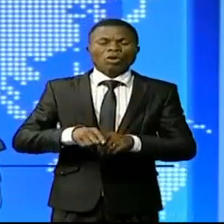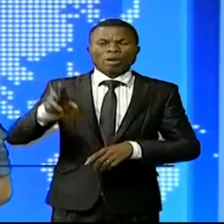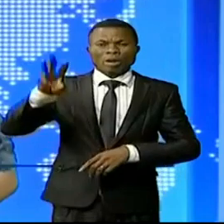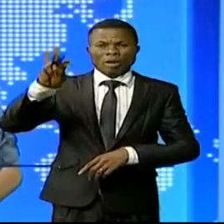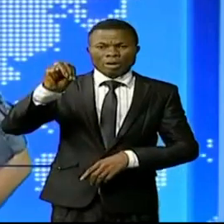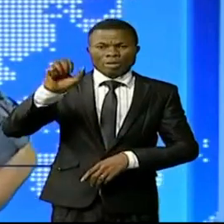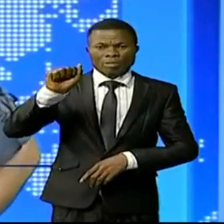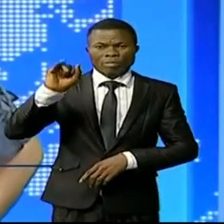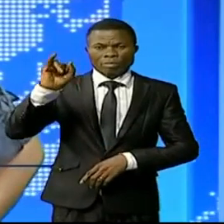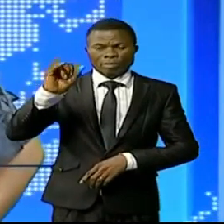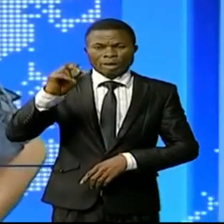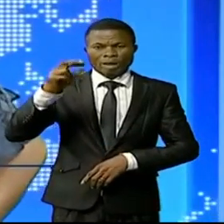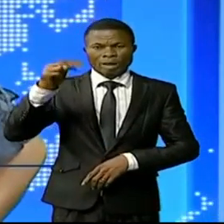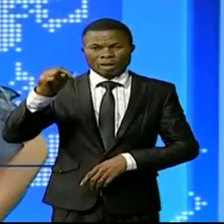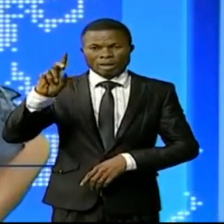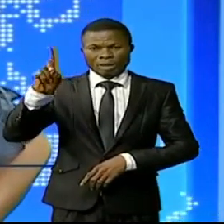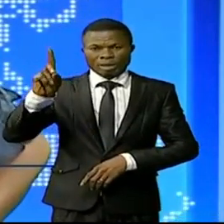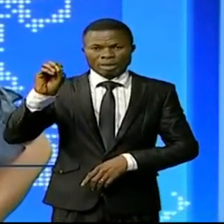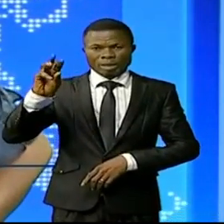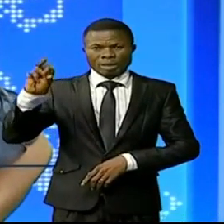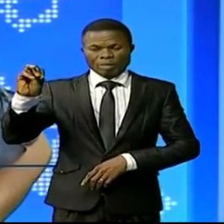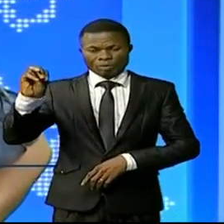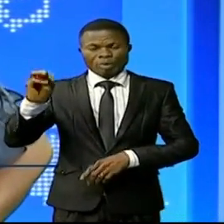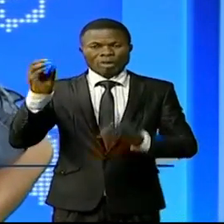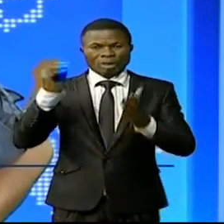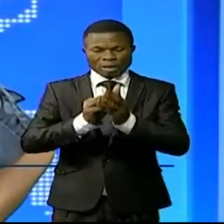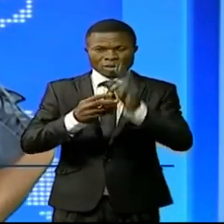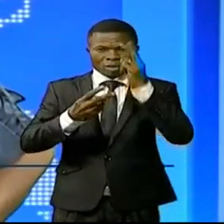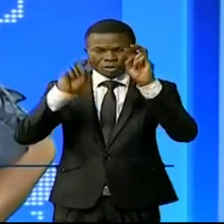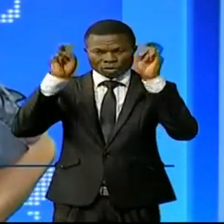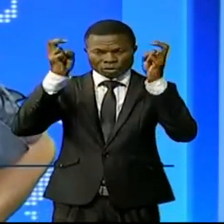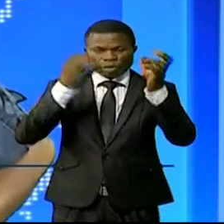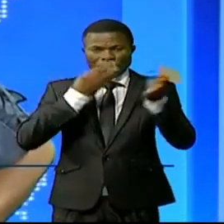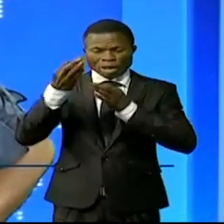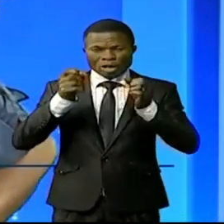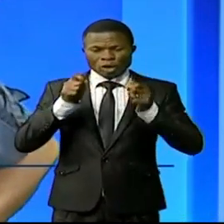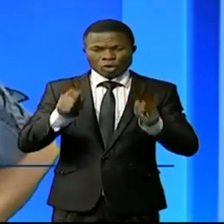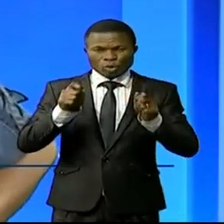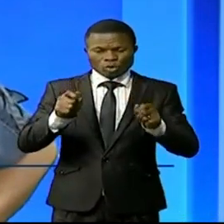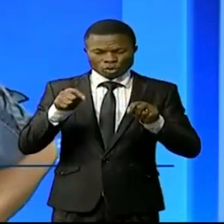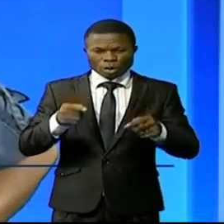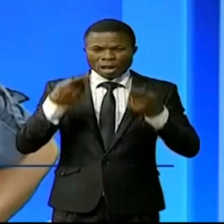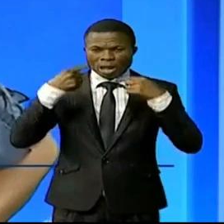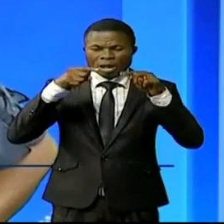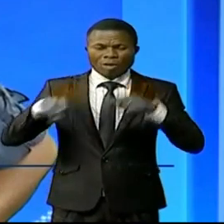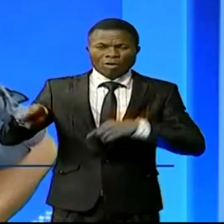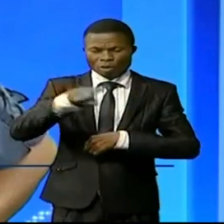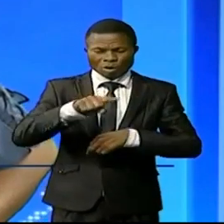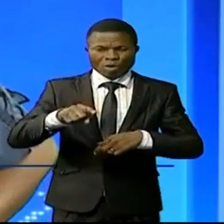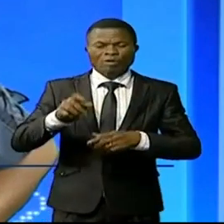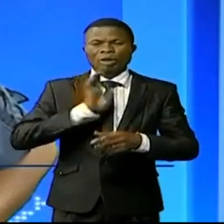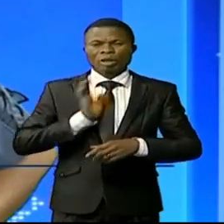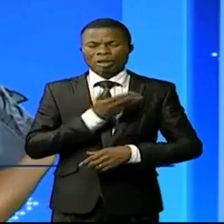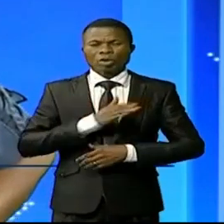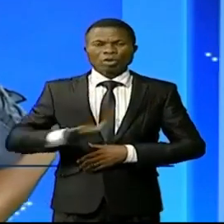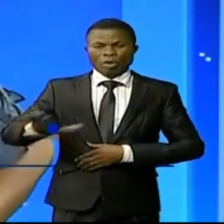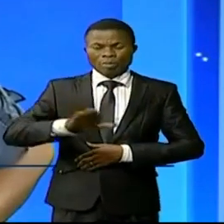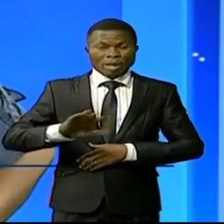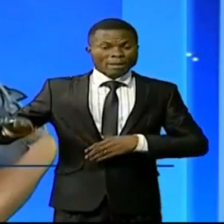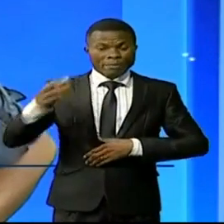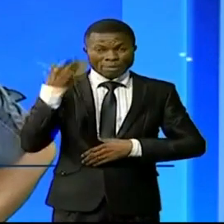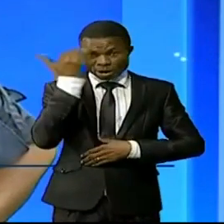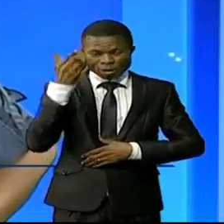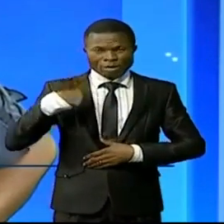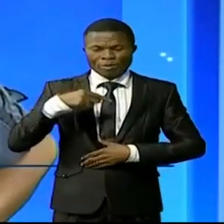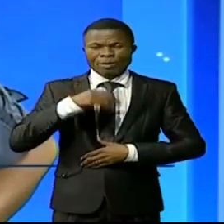'est le sommaire de ces 19h qui fera également la ronde de l'actualité à travers le Congo profond. De partout où vous nous suivez,